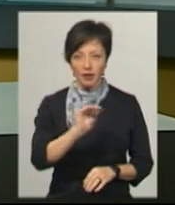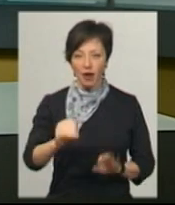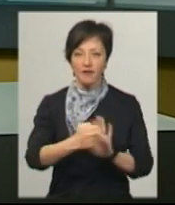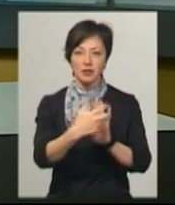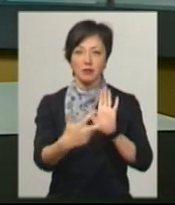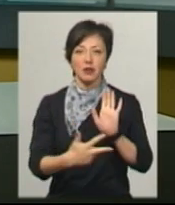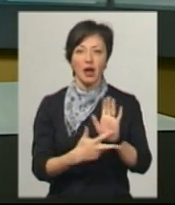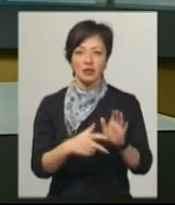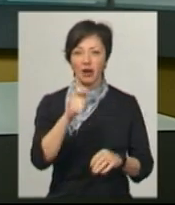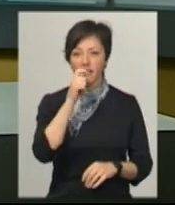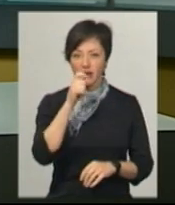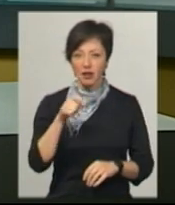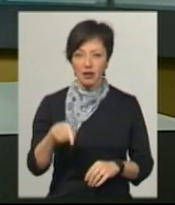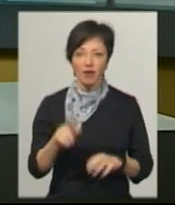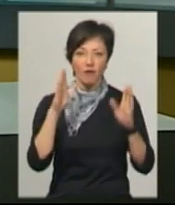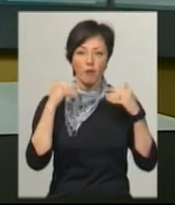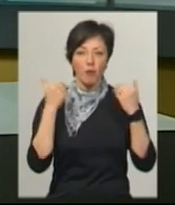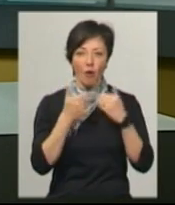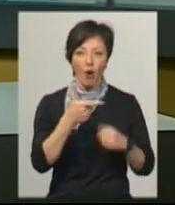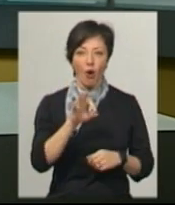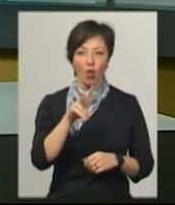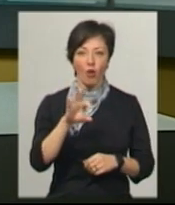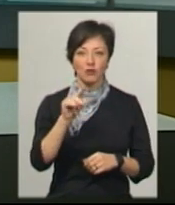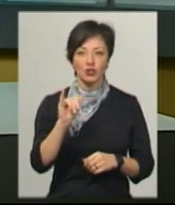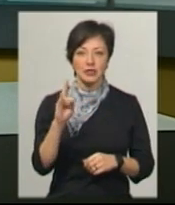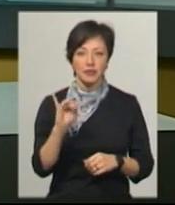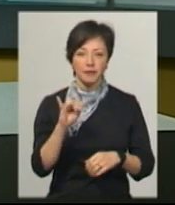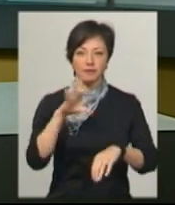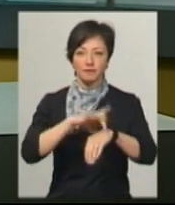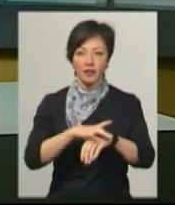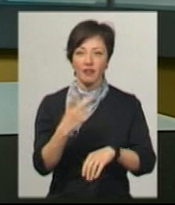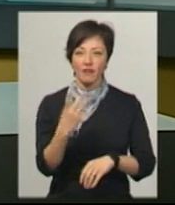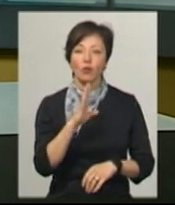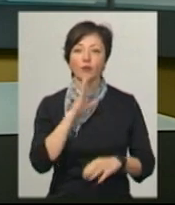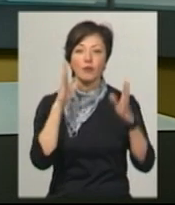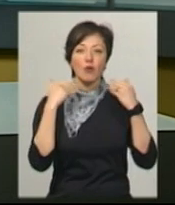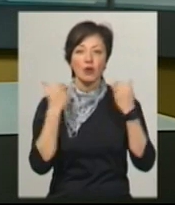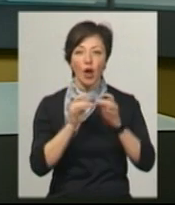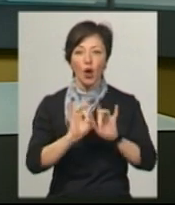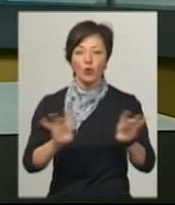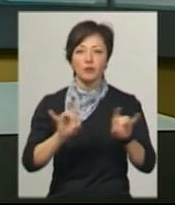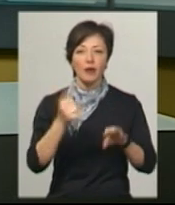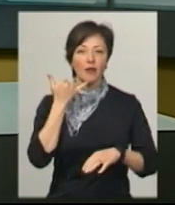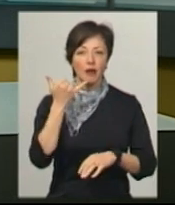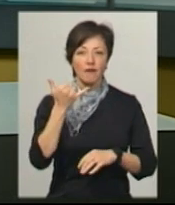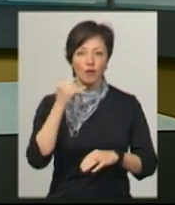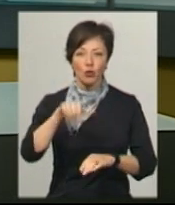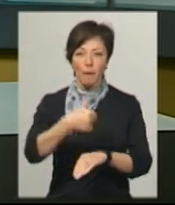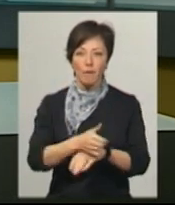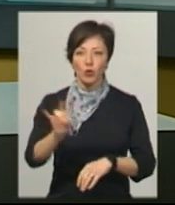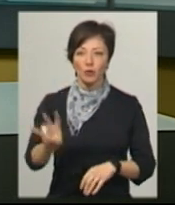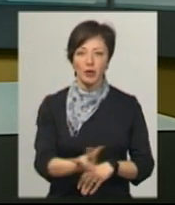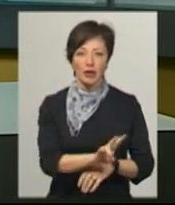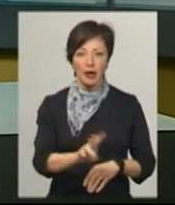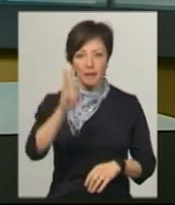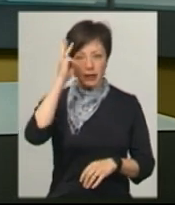у Головчинецькому монастирі COVID-19 діагностували у двох монахинь. Про це розповів Суспільному телефону митрополит Хмельницький